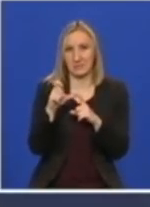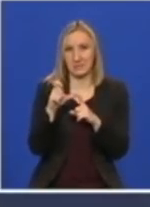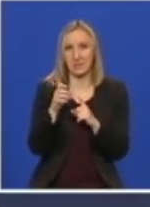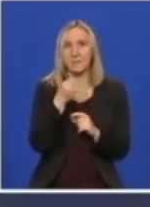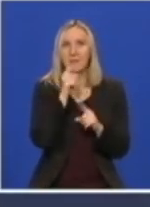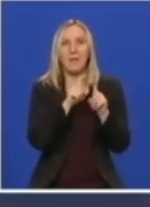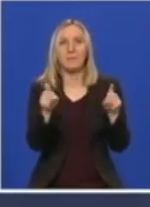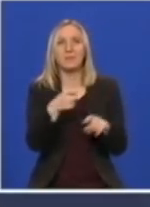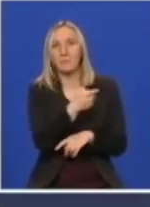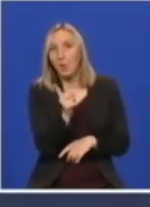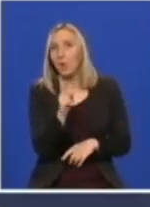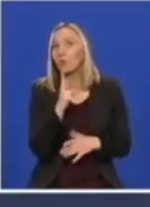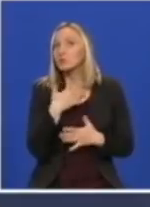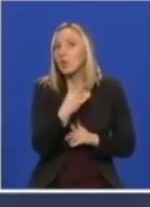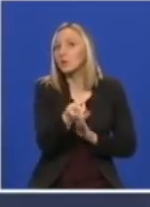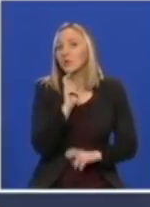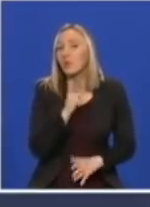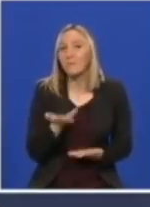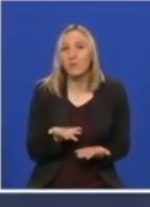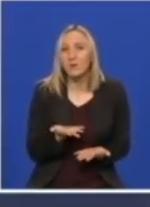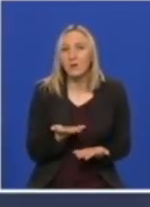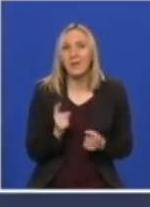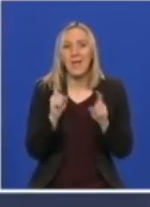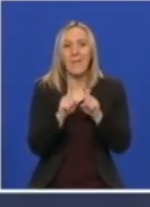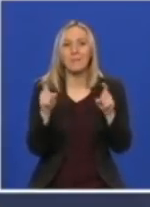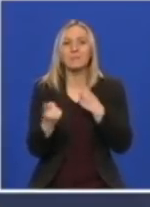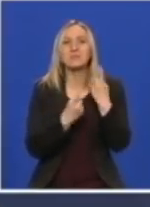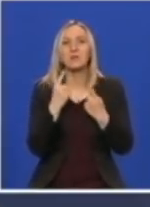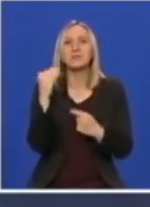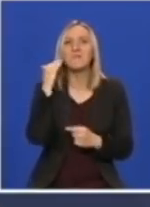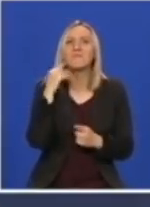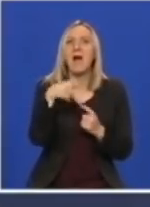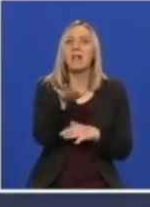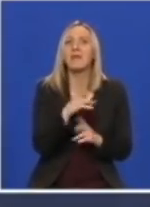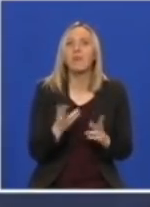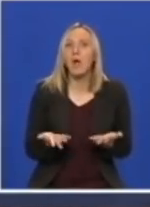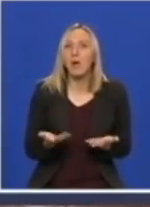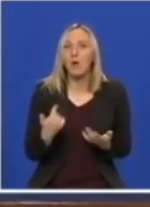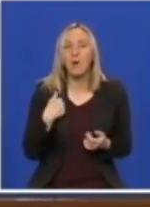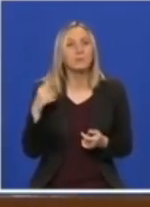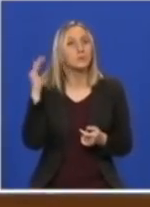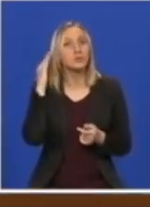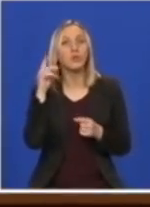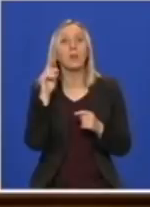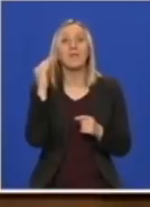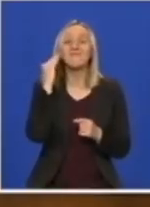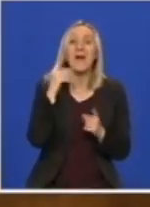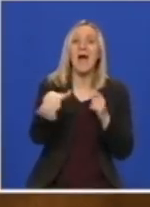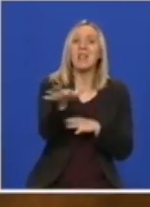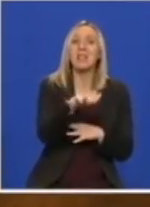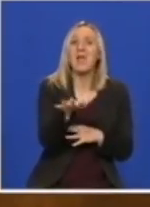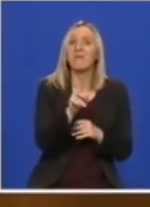epidemiologe, pa ko želi. kakva je epidemiološka situacija u Valjevu? Tamo je virus ušao u Zavod za javno zdravlje.